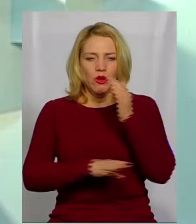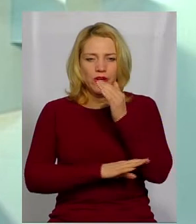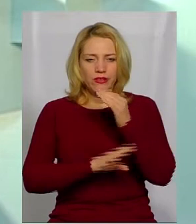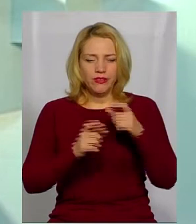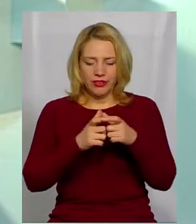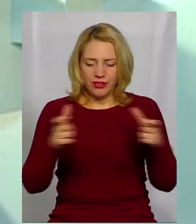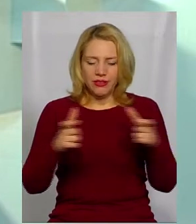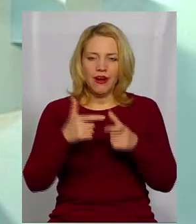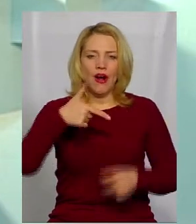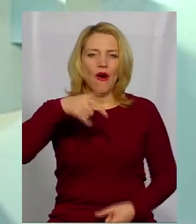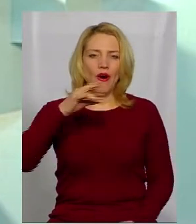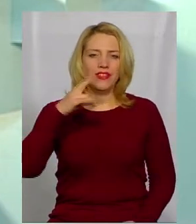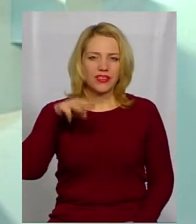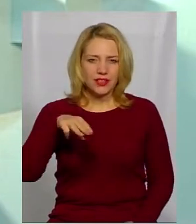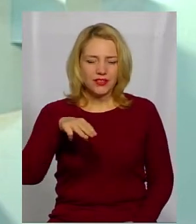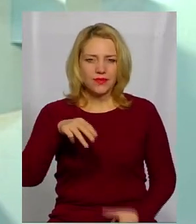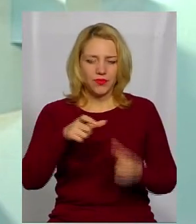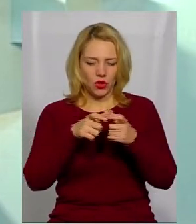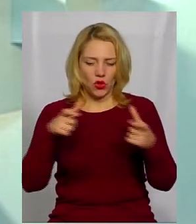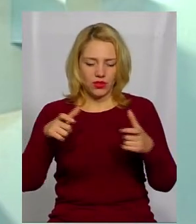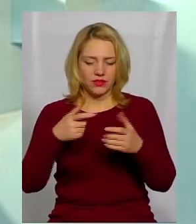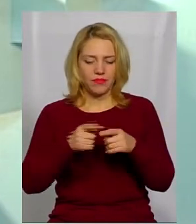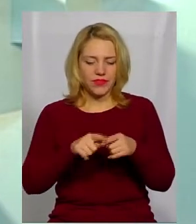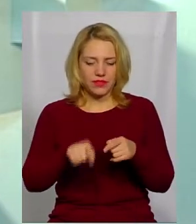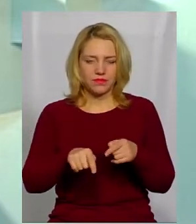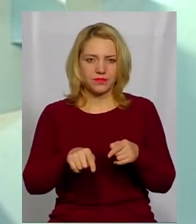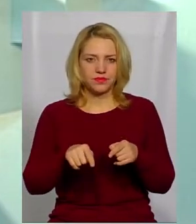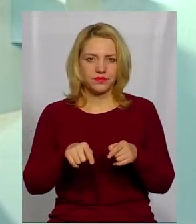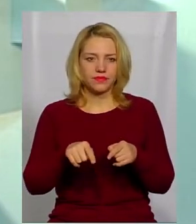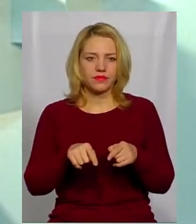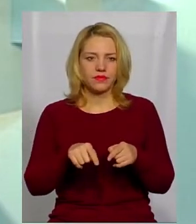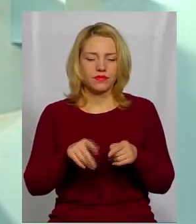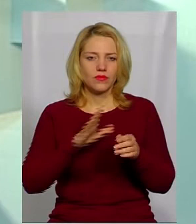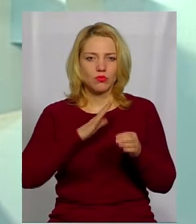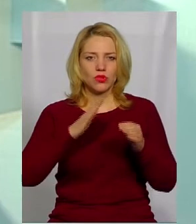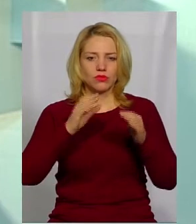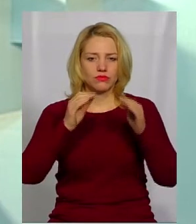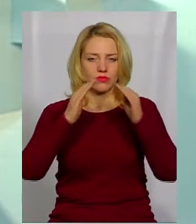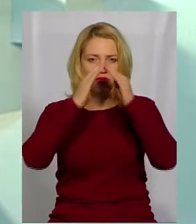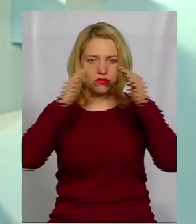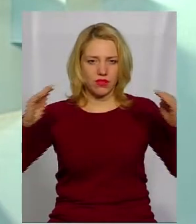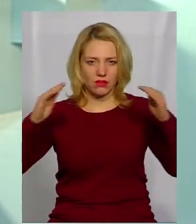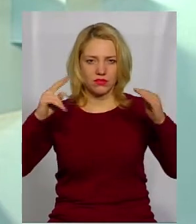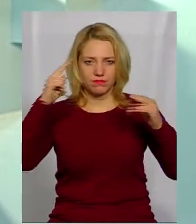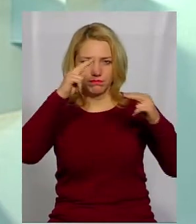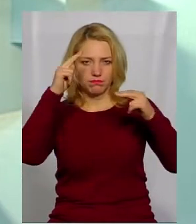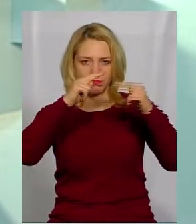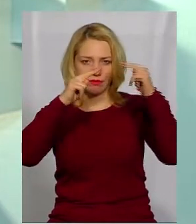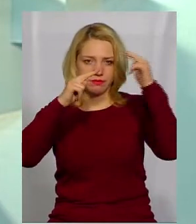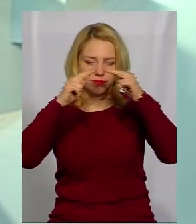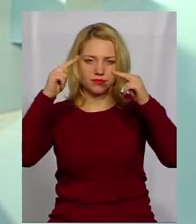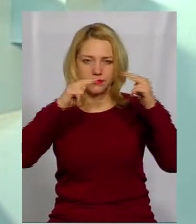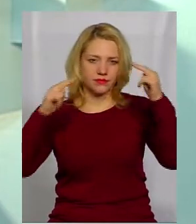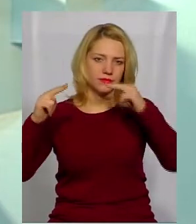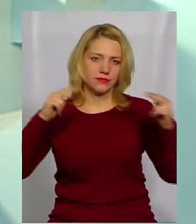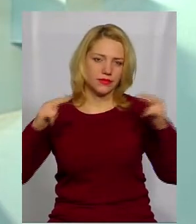називаються гонт, дерев'яні дощечки, яким покривали дахи будівель в фортеці. Він згадується, дійсно, в